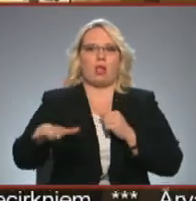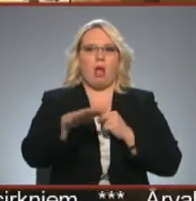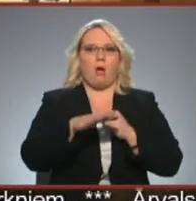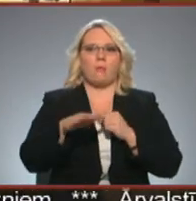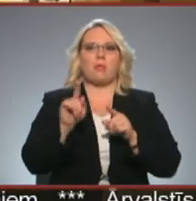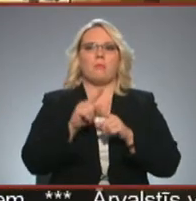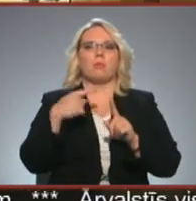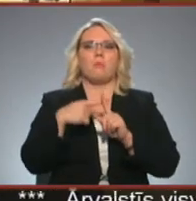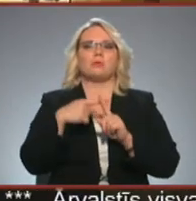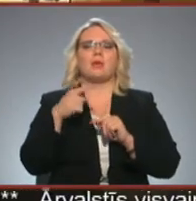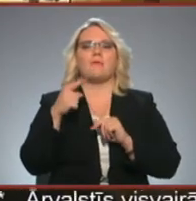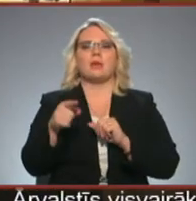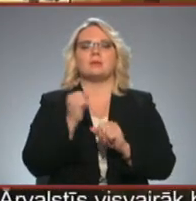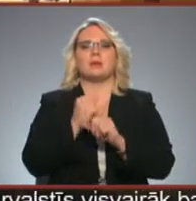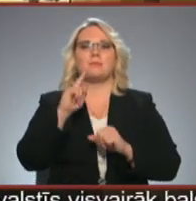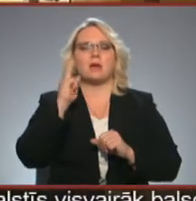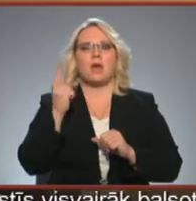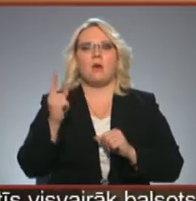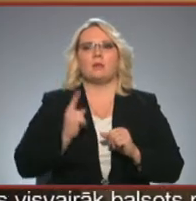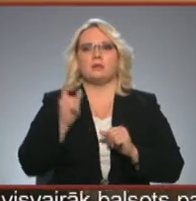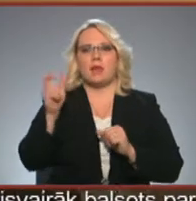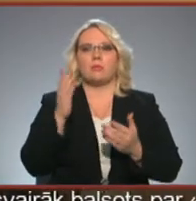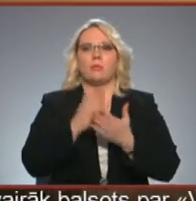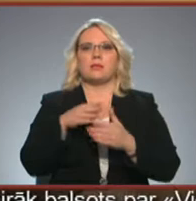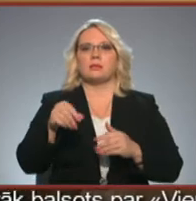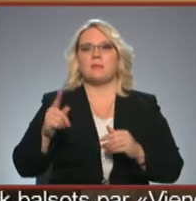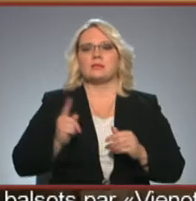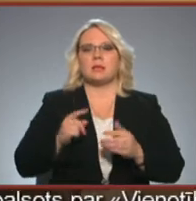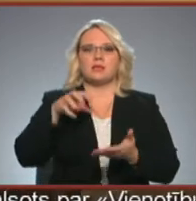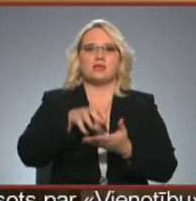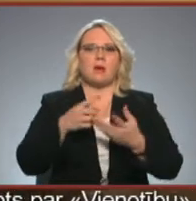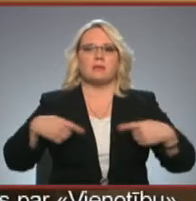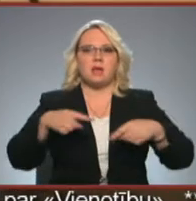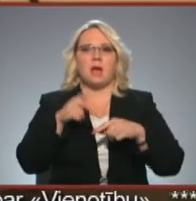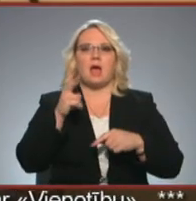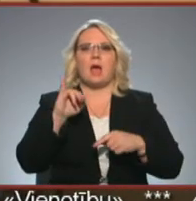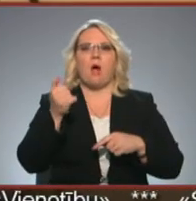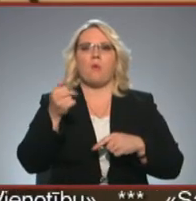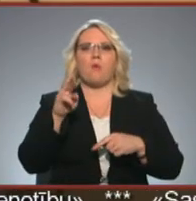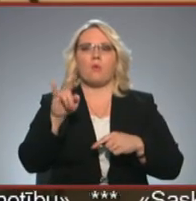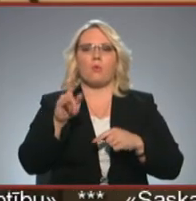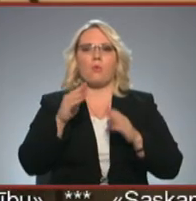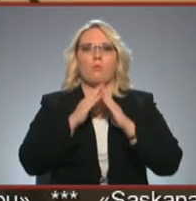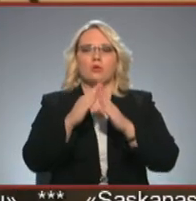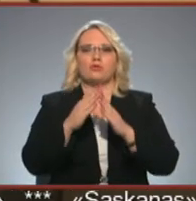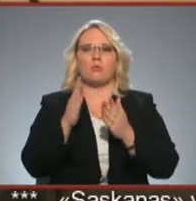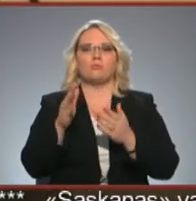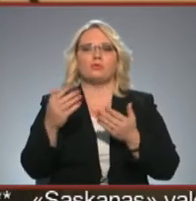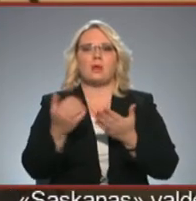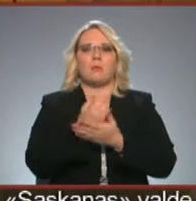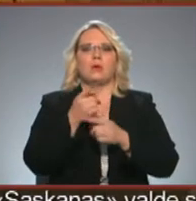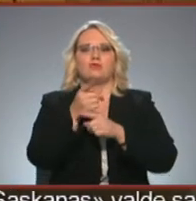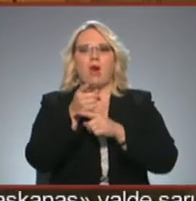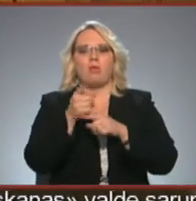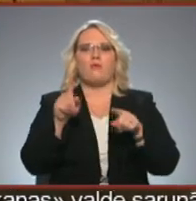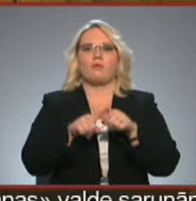laikā pozitīvi ir tas, ka darbs ar jauncārgiem aizviennotiks zemesarģa štāba teritorijā Kaugurmožā, kur būs pieejama arī šautuvē un nepieciešamiems